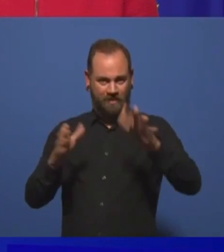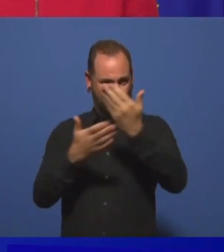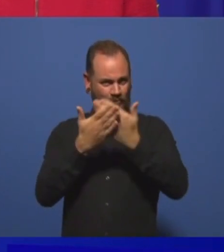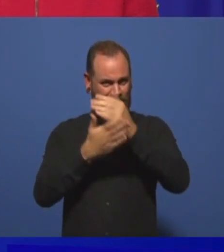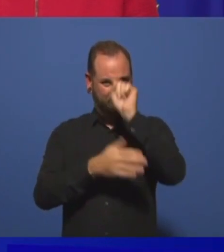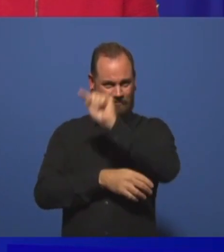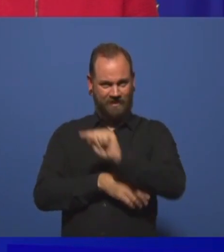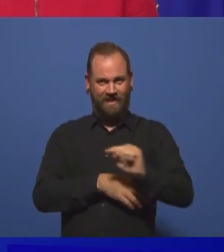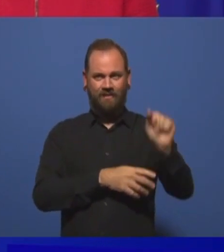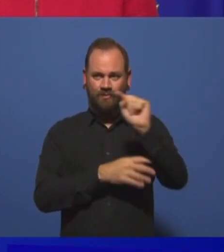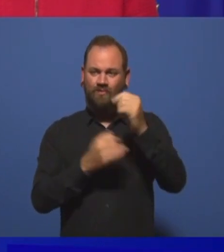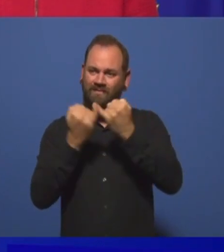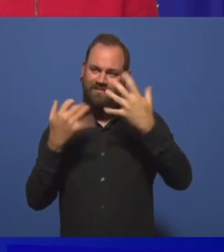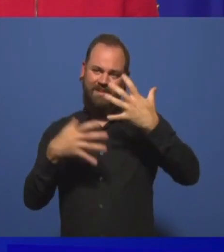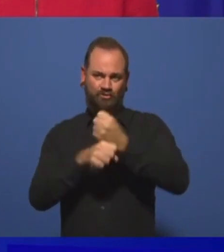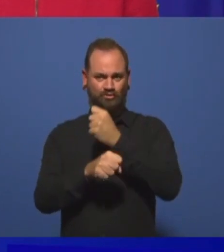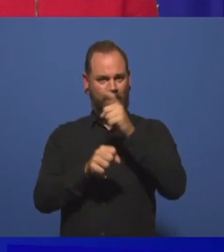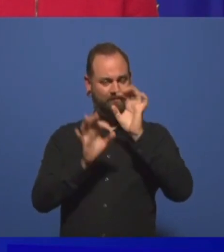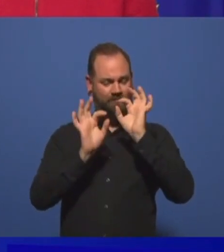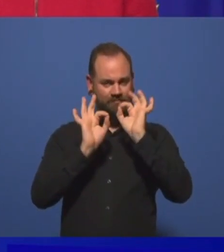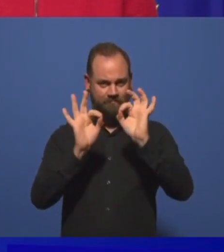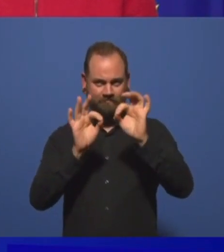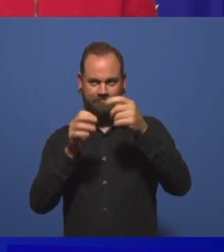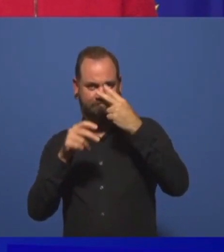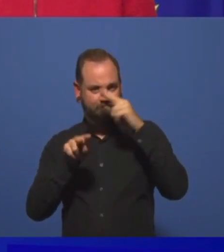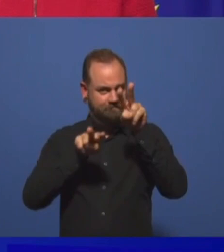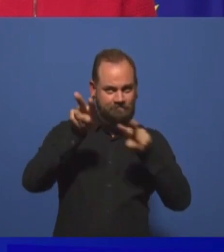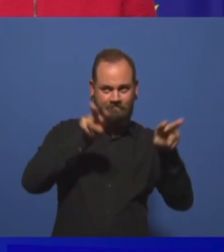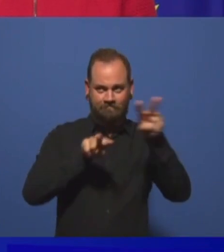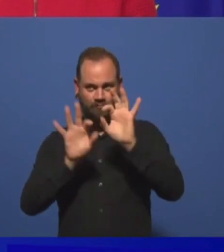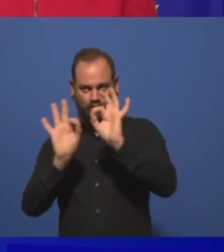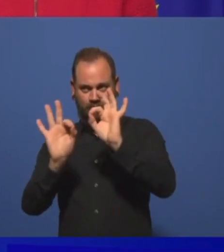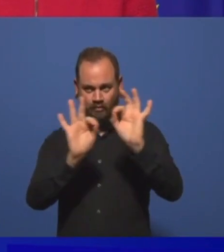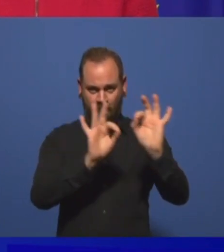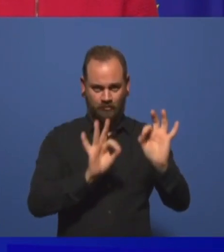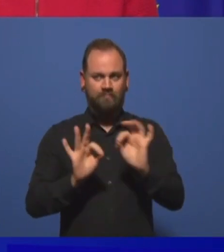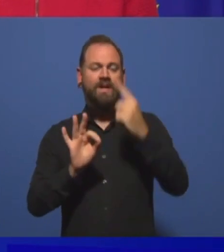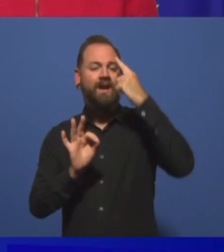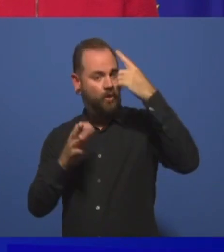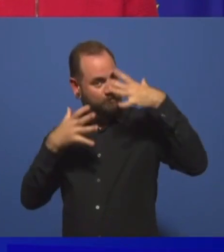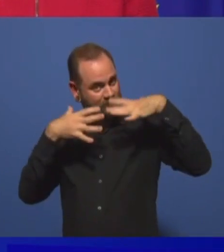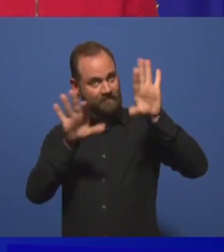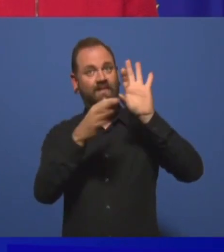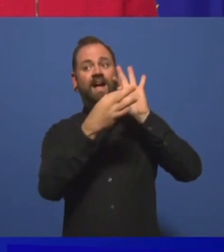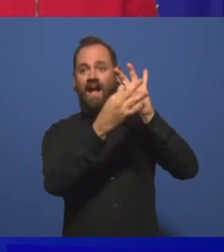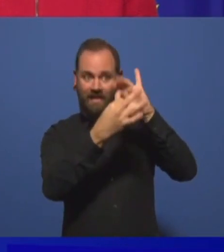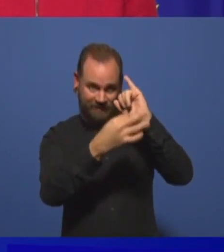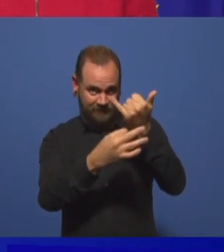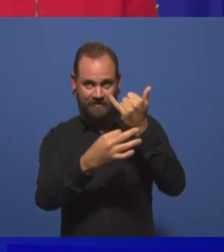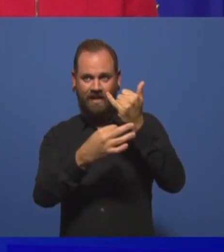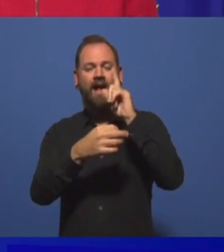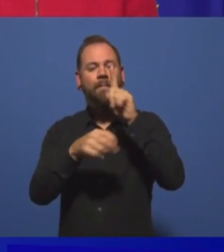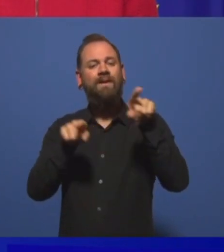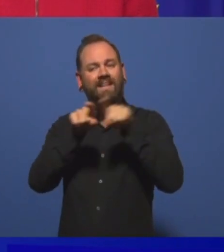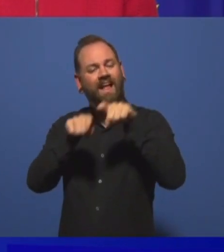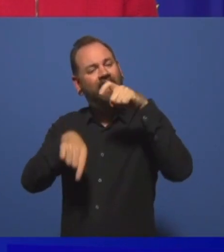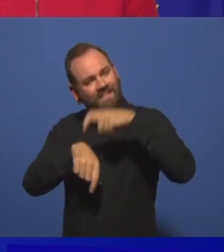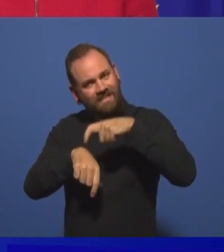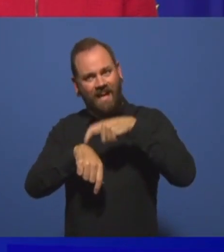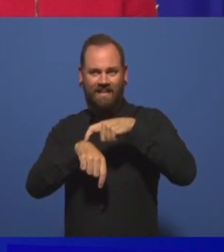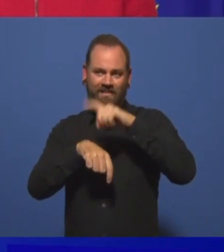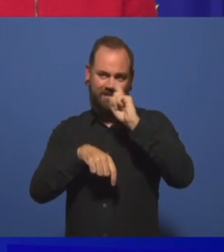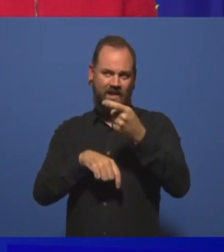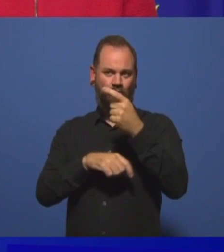Glaubensfreiheit gewährleistet bleibt, dass aber auch gleichzeitig die Grundwerte der Europäischen Union